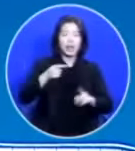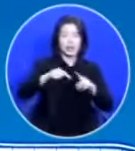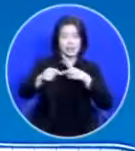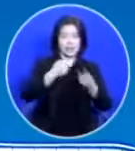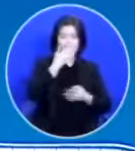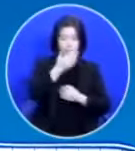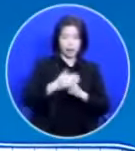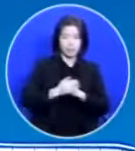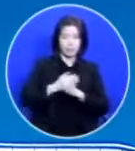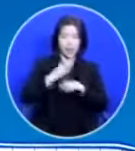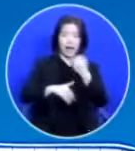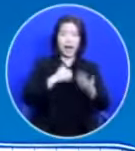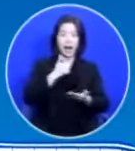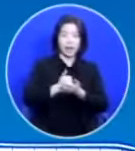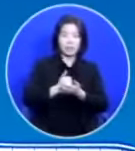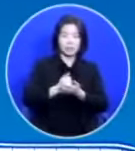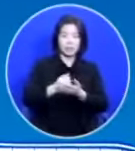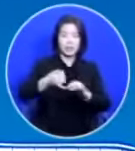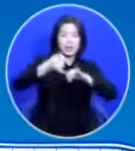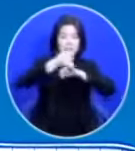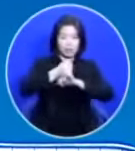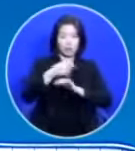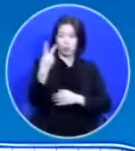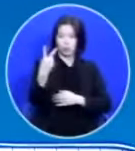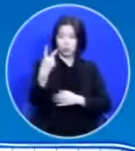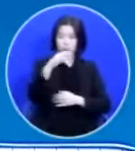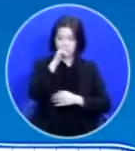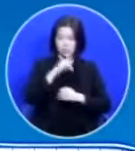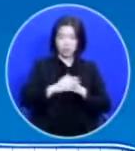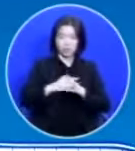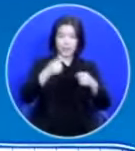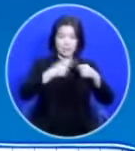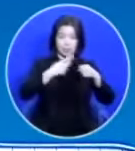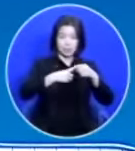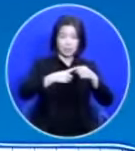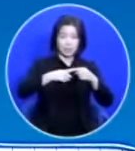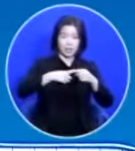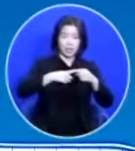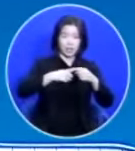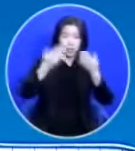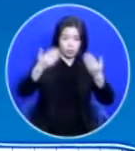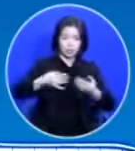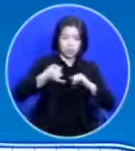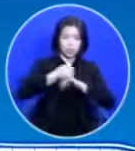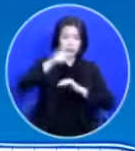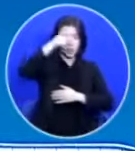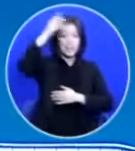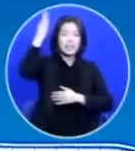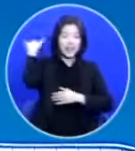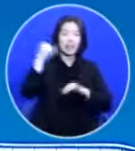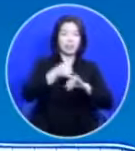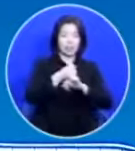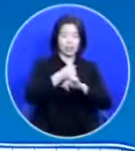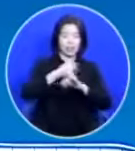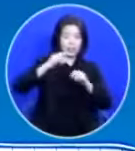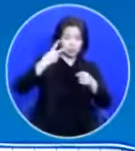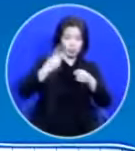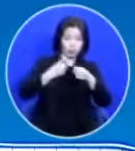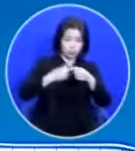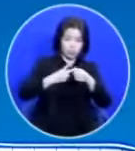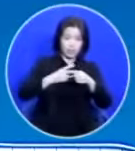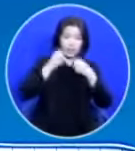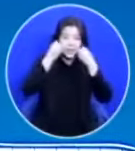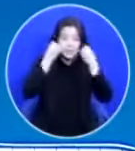우리에게 언약을 두 번 주셨습니다 첫 번째 주신 것을 옛 언약이라고 그 다음에 주신 언약을 새